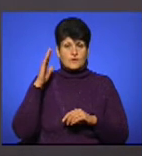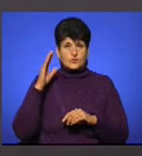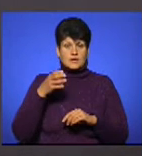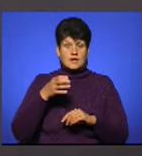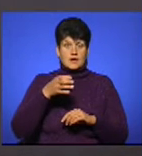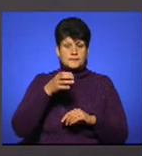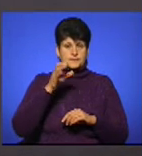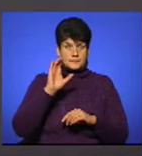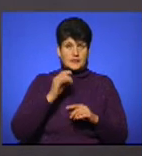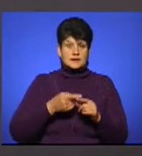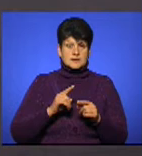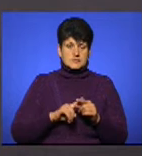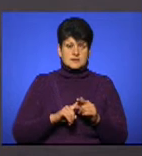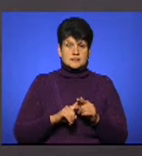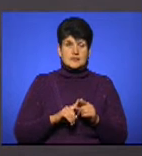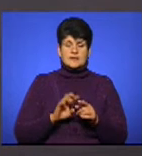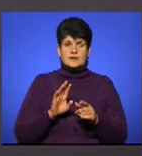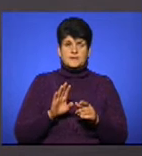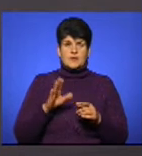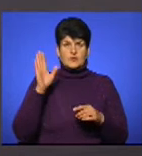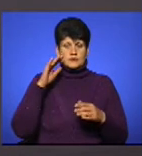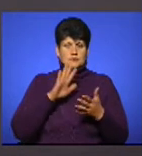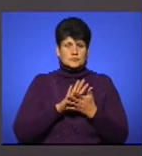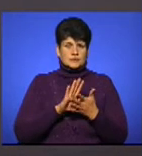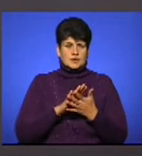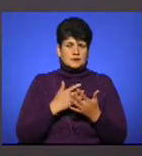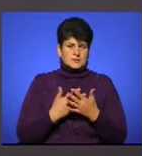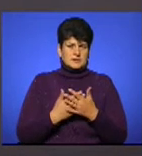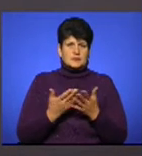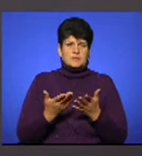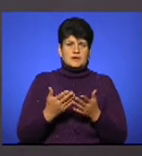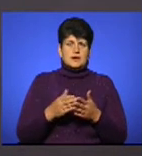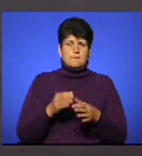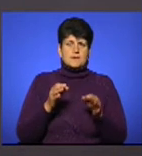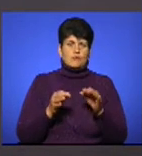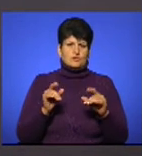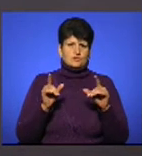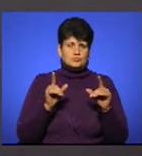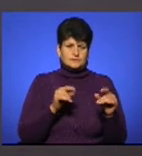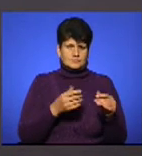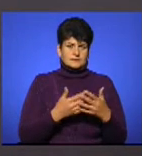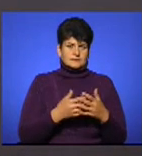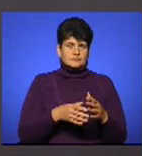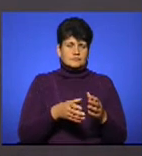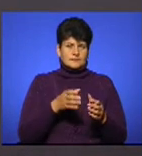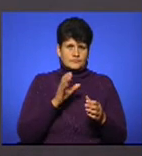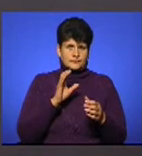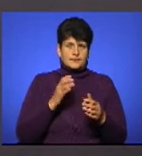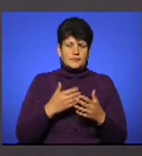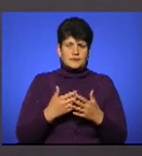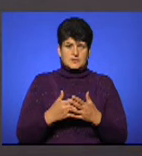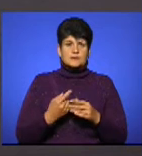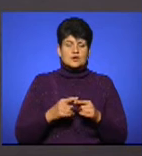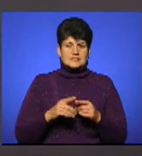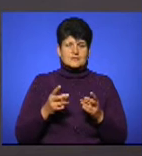Це, як правило, вода з ненадійних джерел, коли ми там перебуваємо десь на природі, чи на сплаві, про це